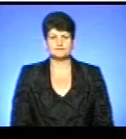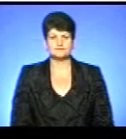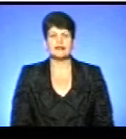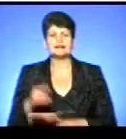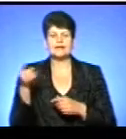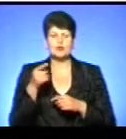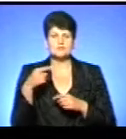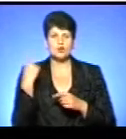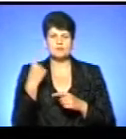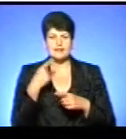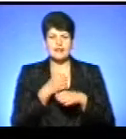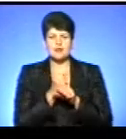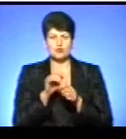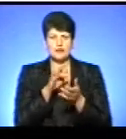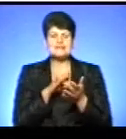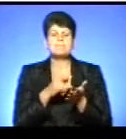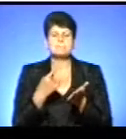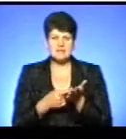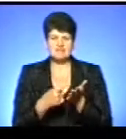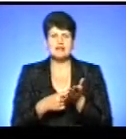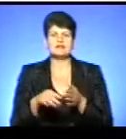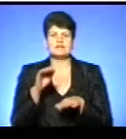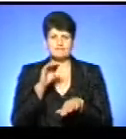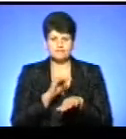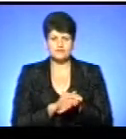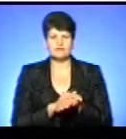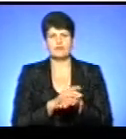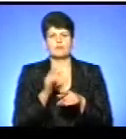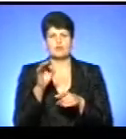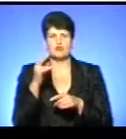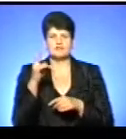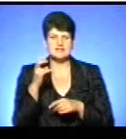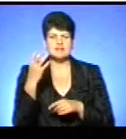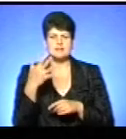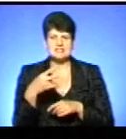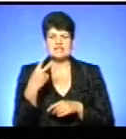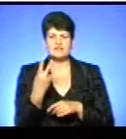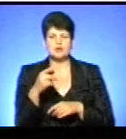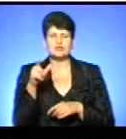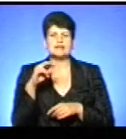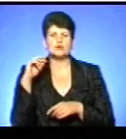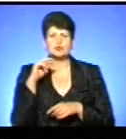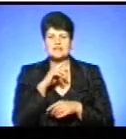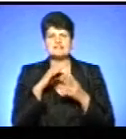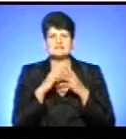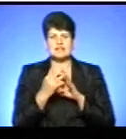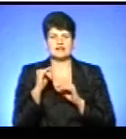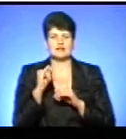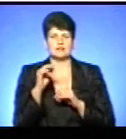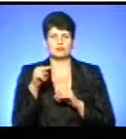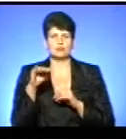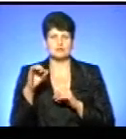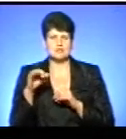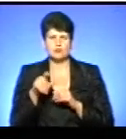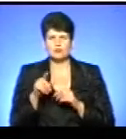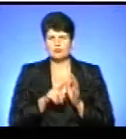Тернопільський обласний лабораторний центр підтвердив інформацію про 252 людини, які утруїлись в селі Івани-Пусти. Люди стали